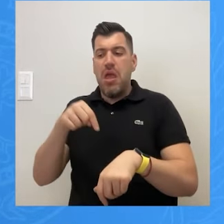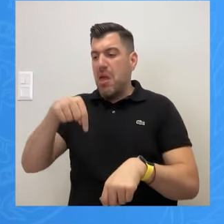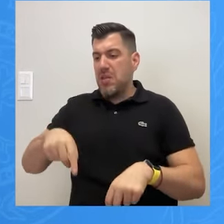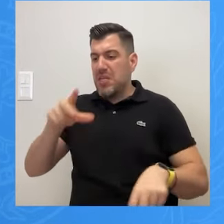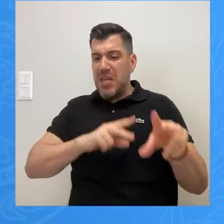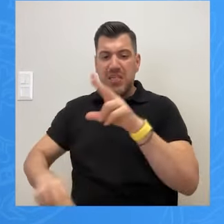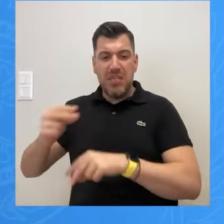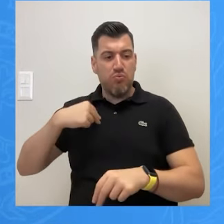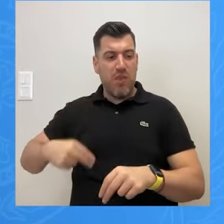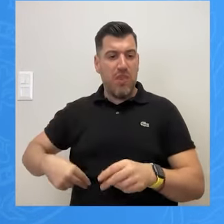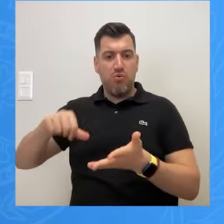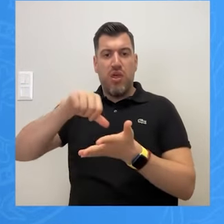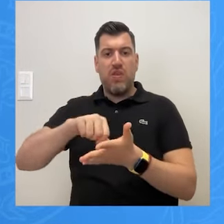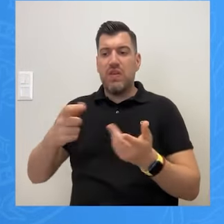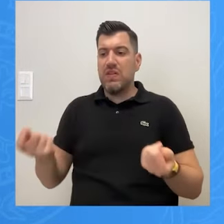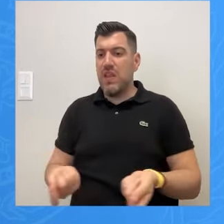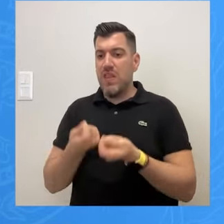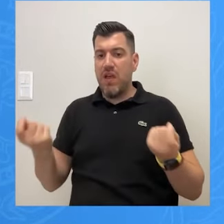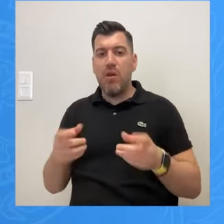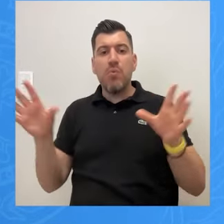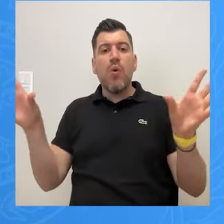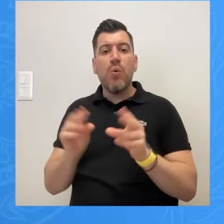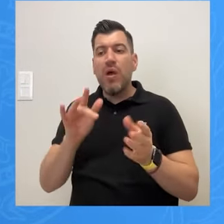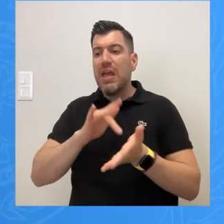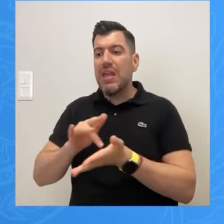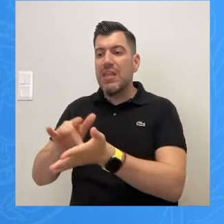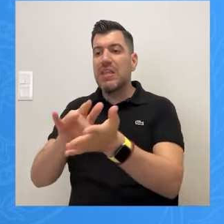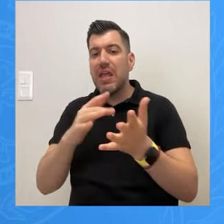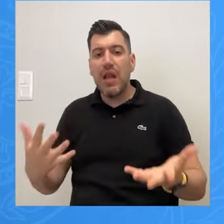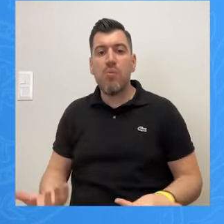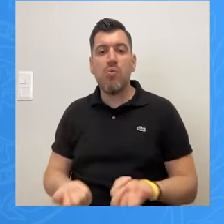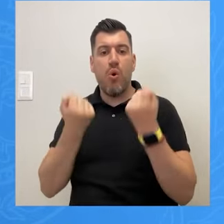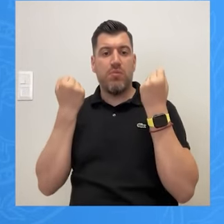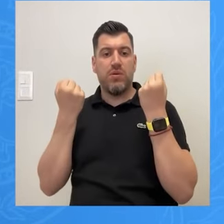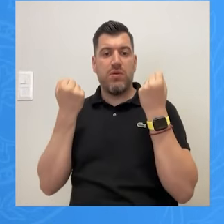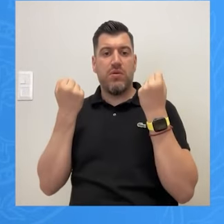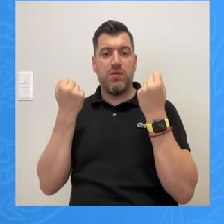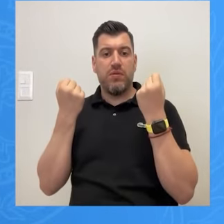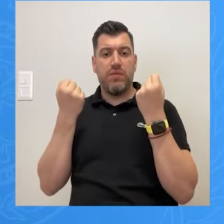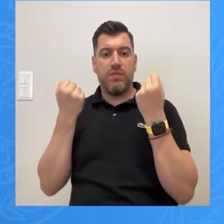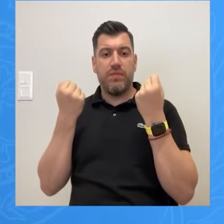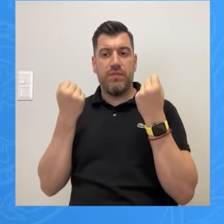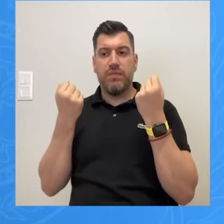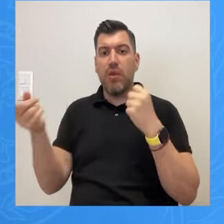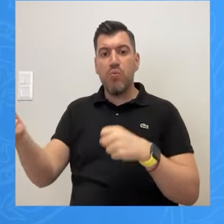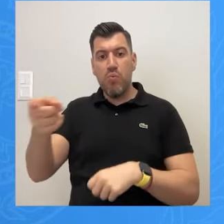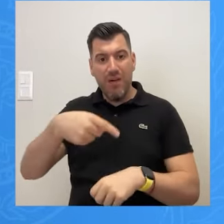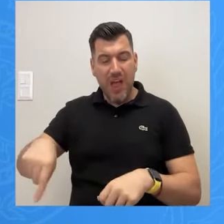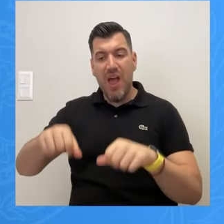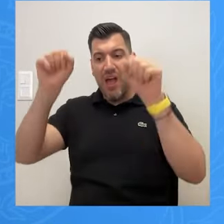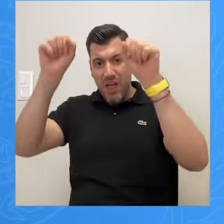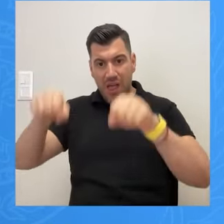σαν Δήμος της Αθήνας, τι θα κάνουμε για τα κέντρα πρόληψης, τα οποία ουσιαστικά καταργούνται το